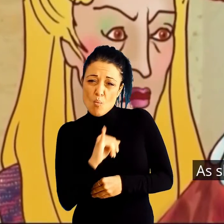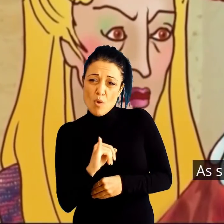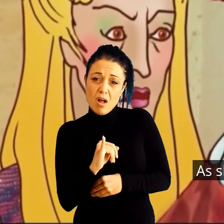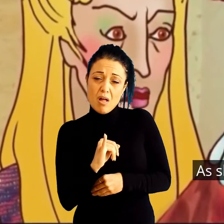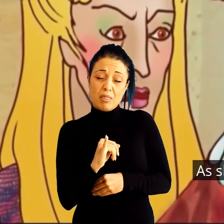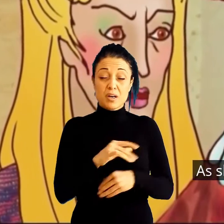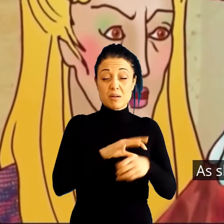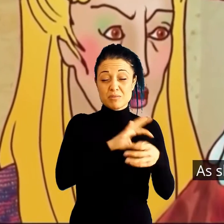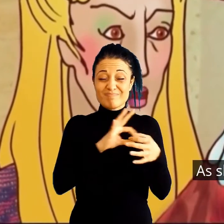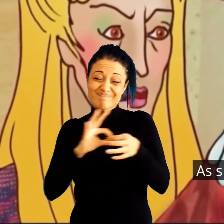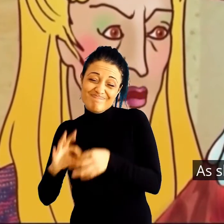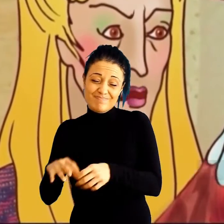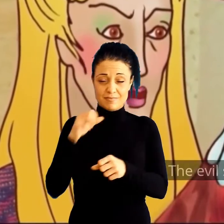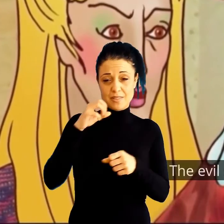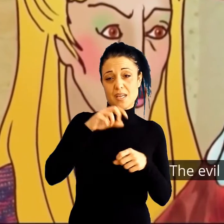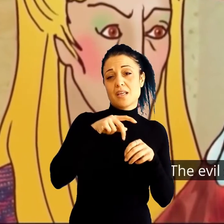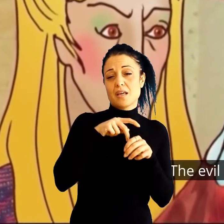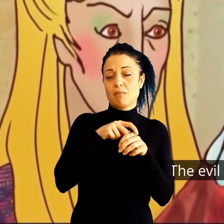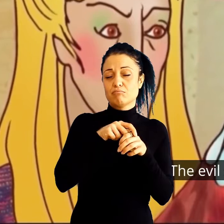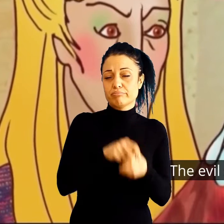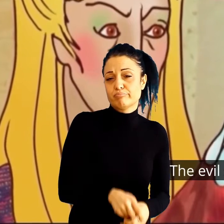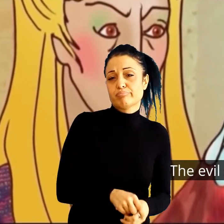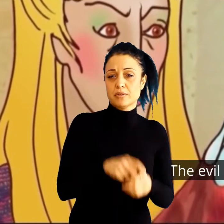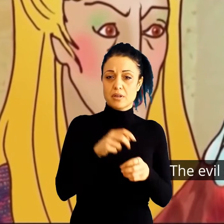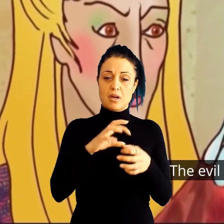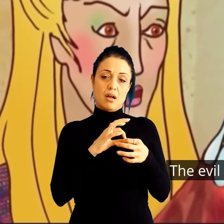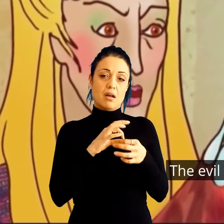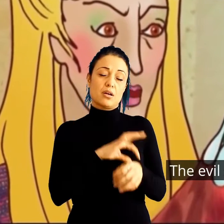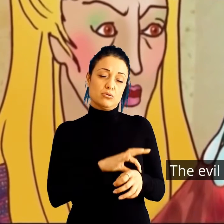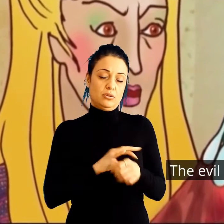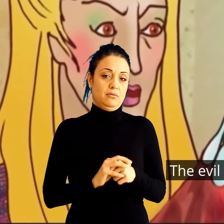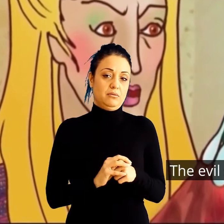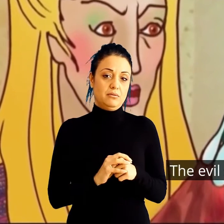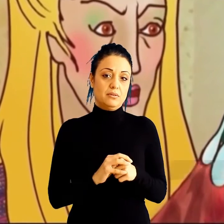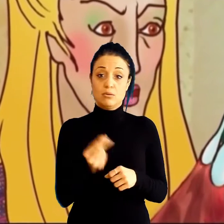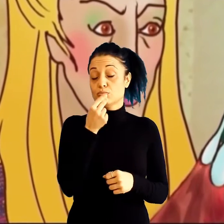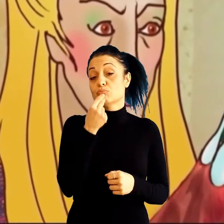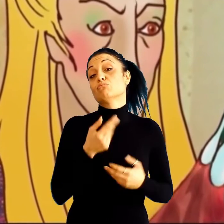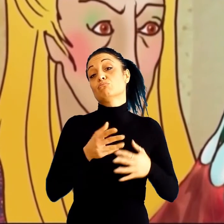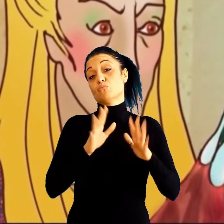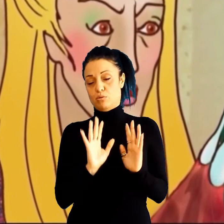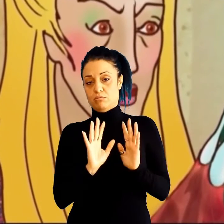леп да не ја давале да јаде. Лошата макеја многу се ја досувала.